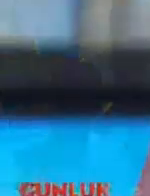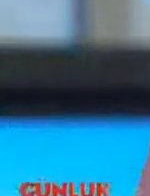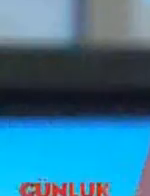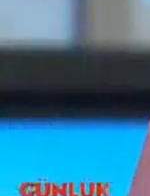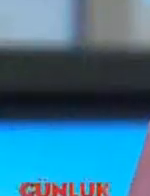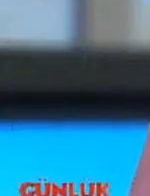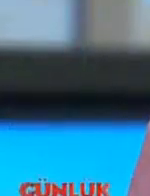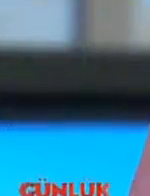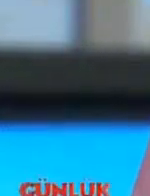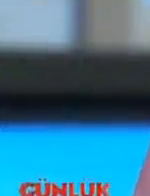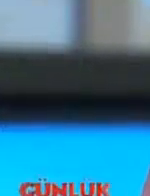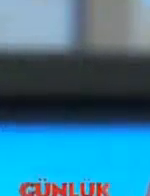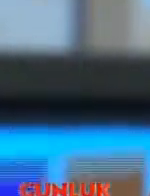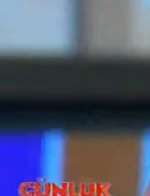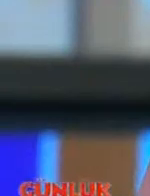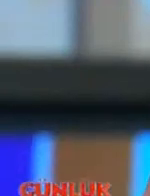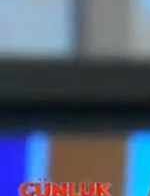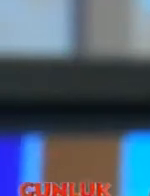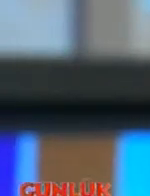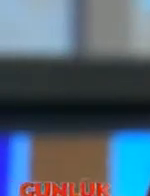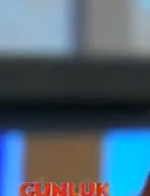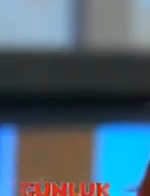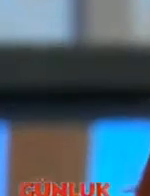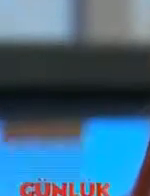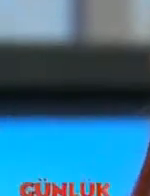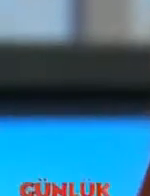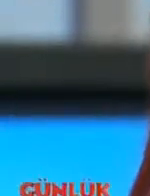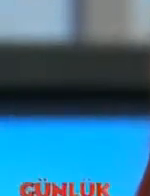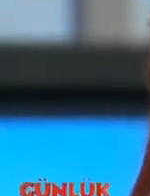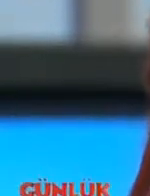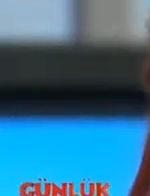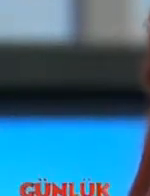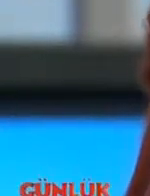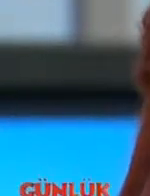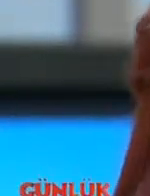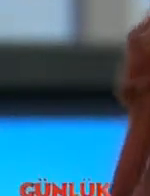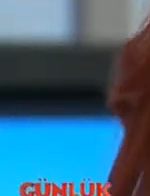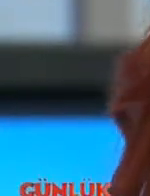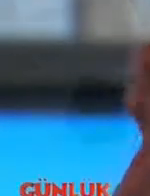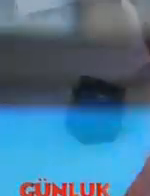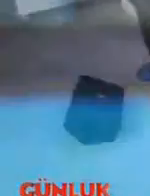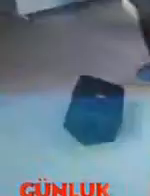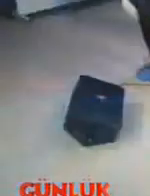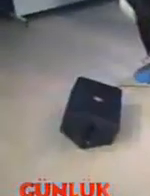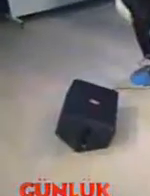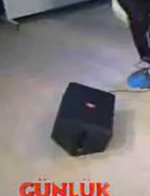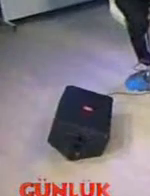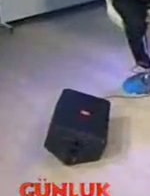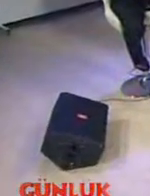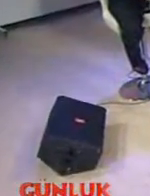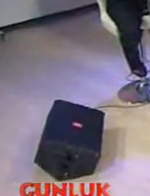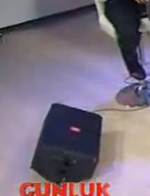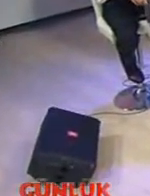gel kalbimde tahta sahip ol Senin